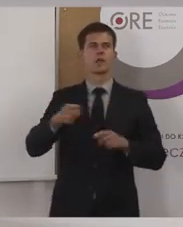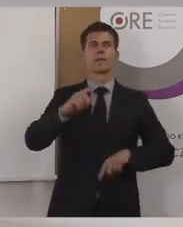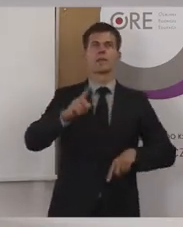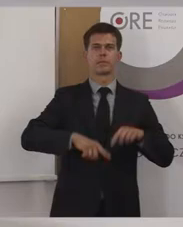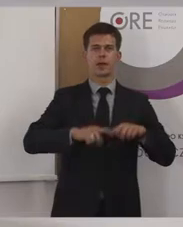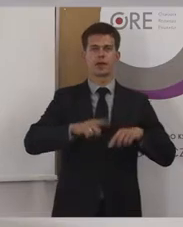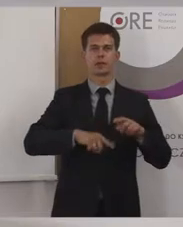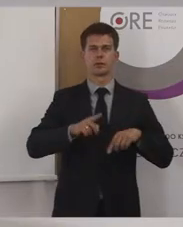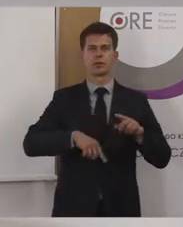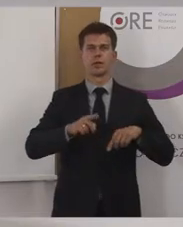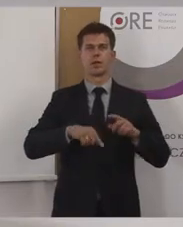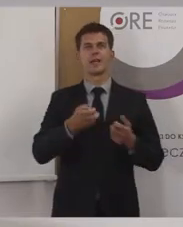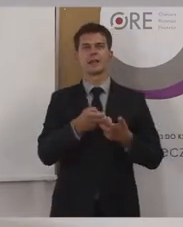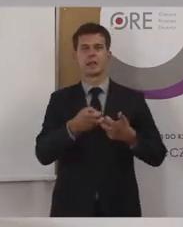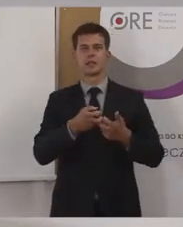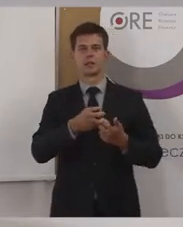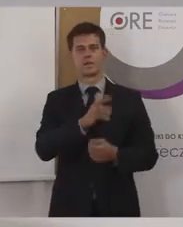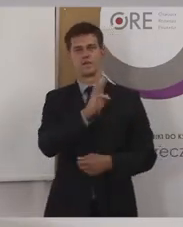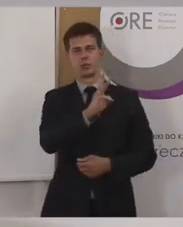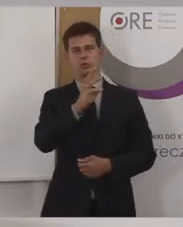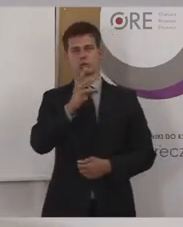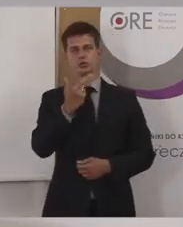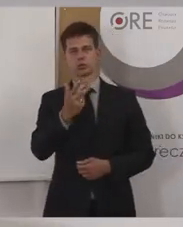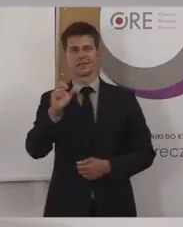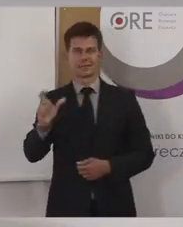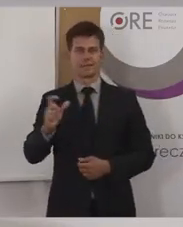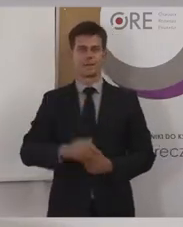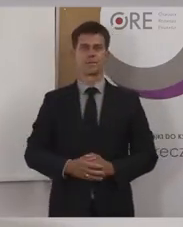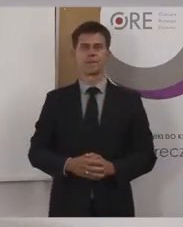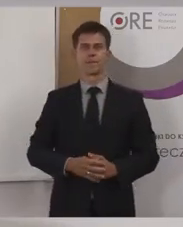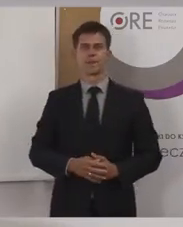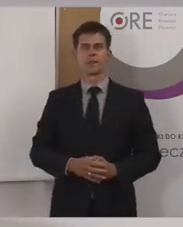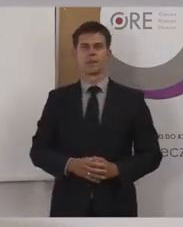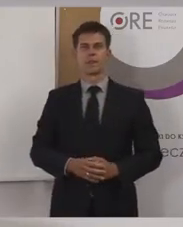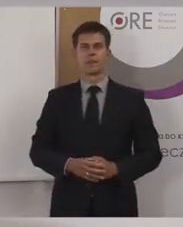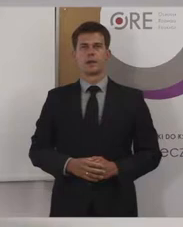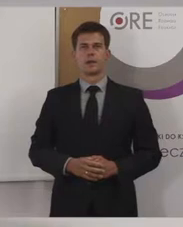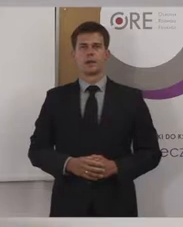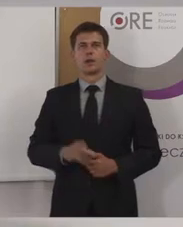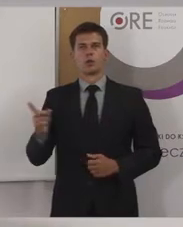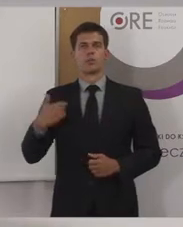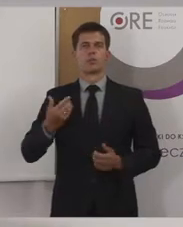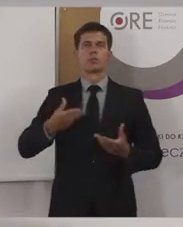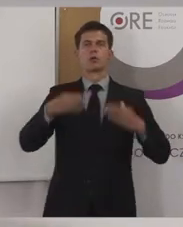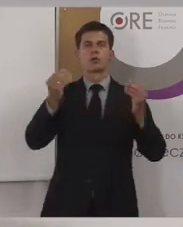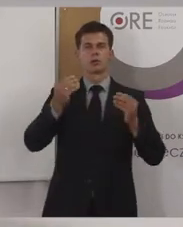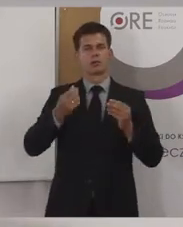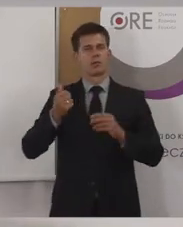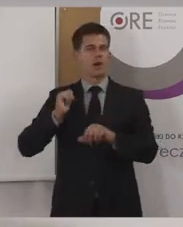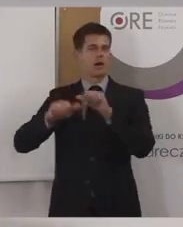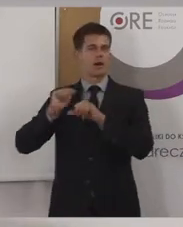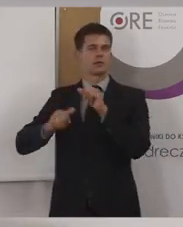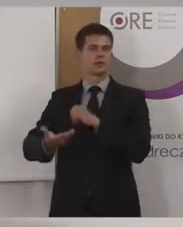internetowymi W3C, czyli World Wide Web Consortium. Został on opracowany już wiele lat temu.